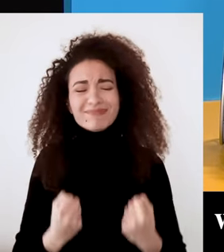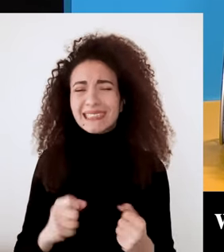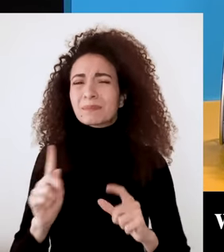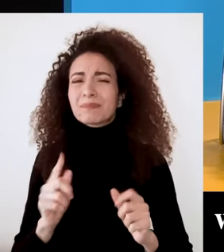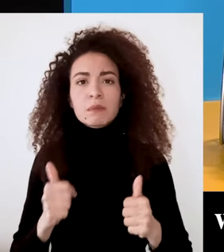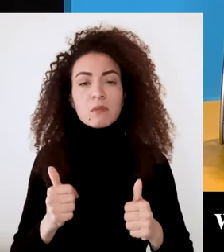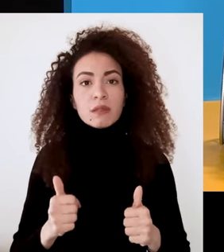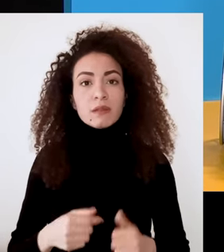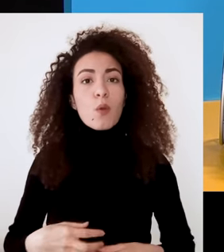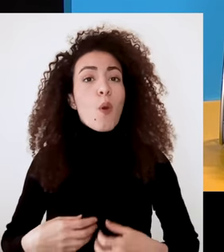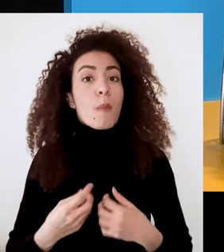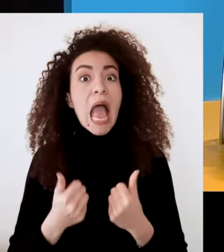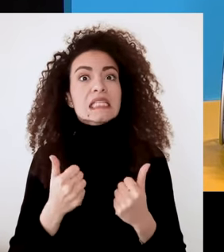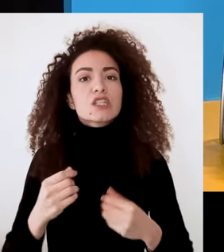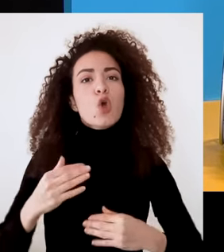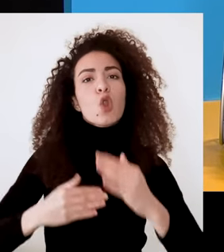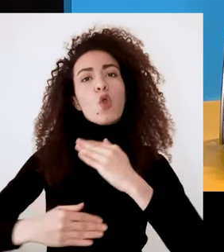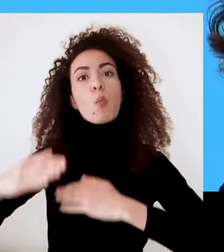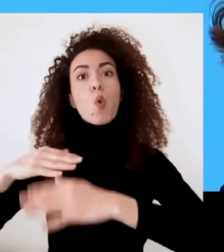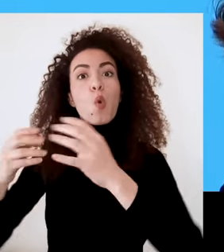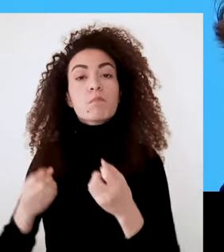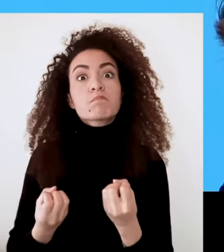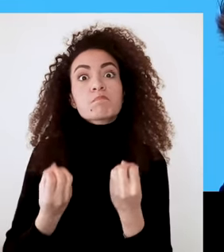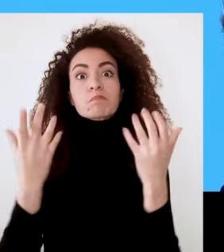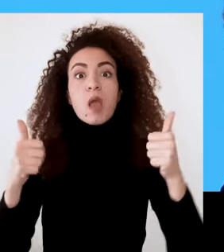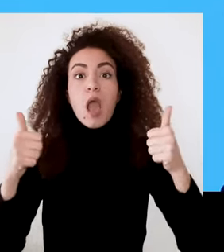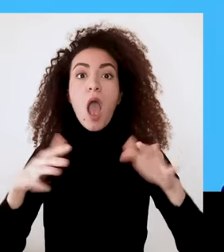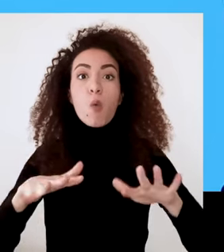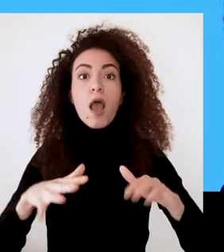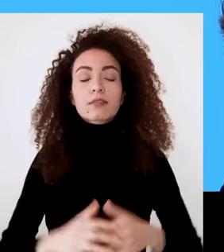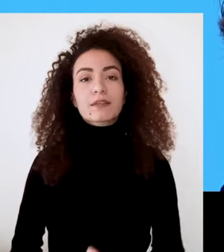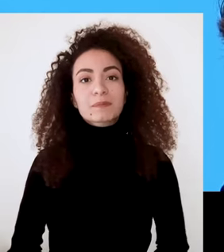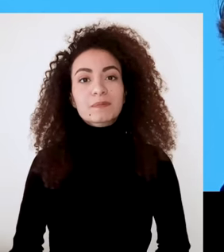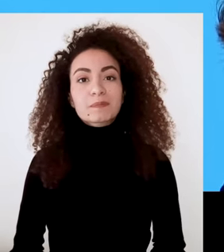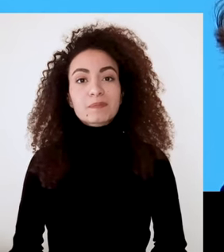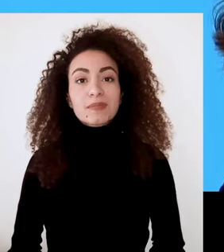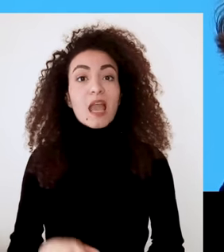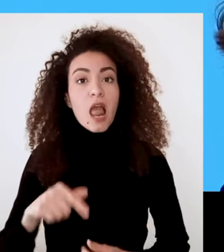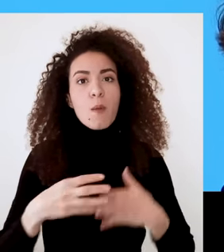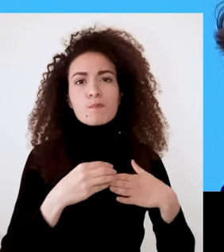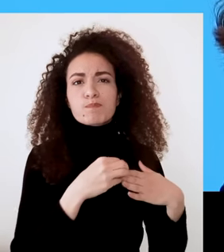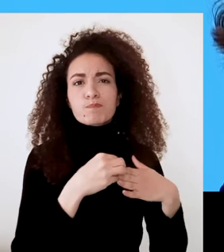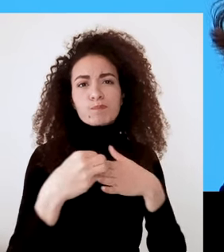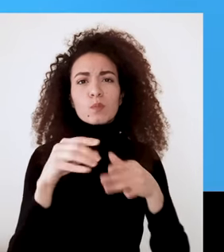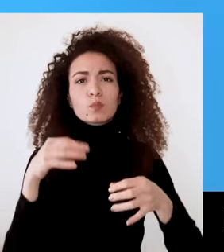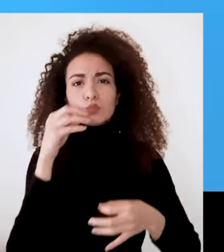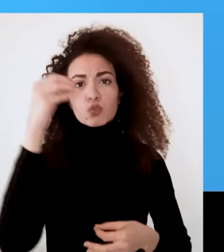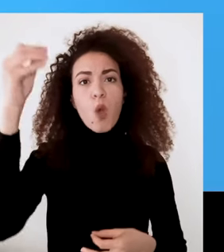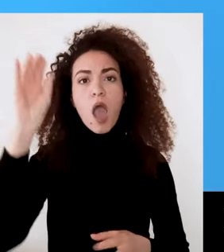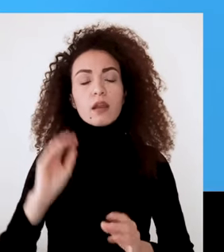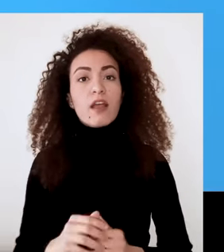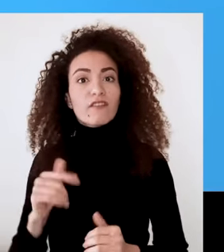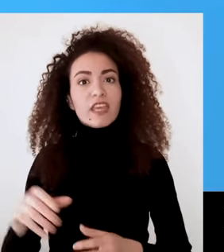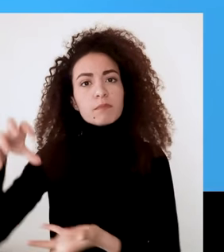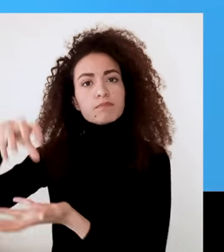وشعور بالتراجع وخيبات الأمل أحياناً وكمان الشعور بالنمو والنجاح والإزدهار أحياناً أخرى لنرافق